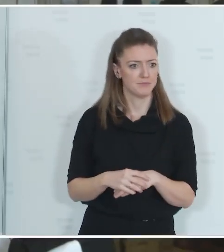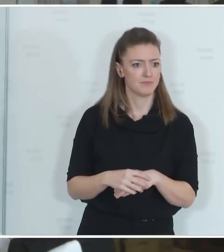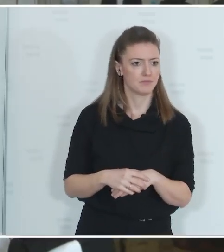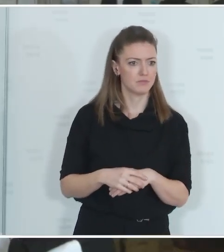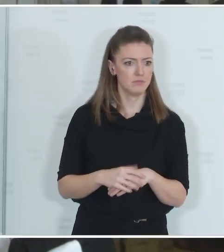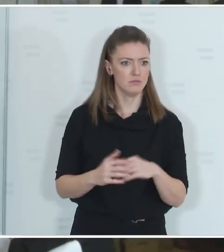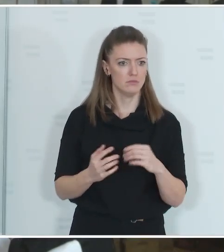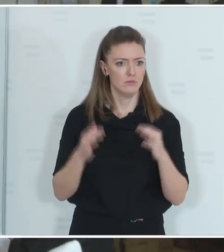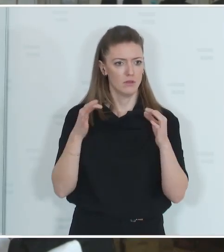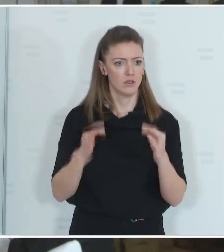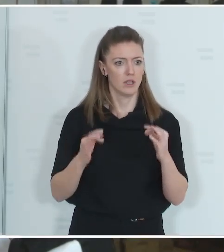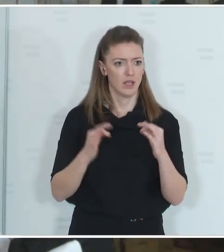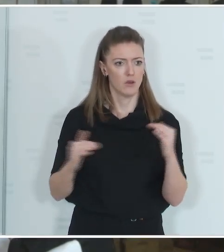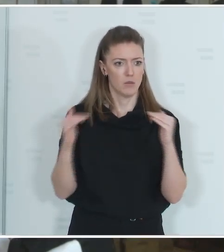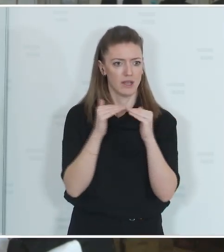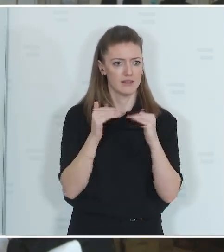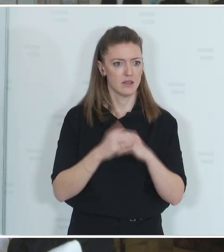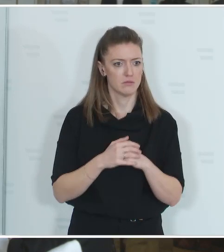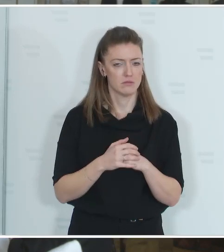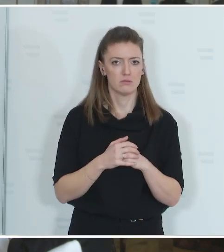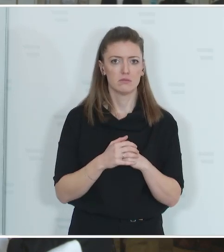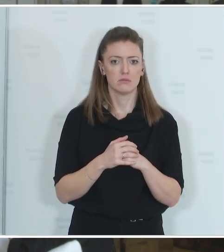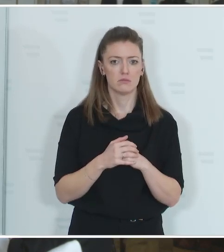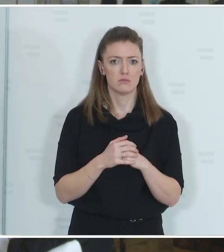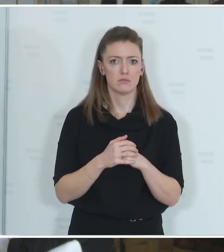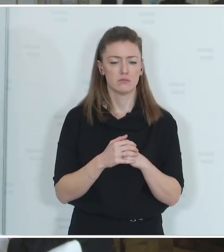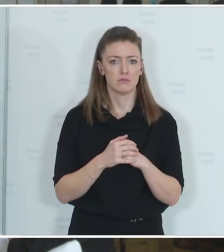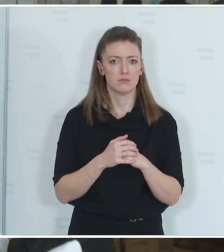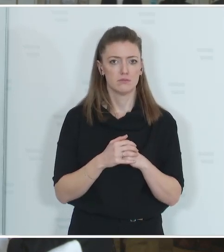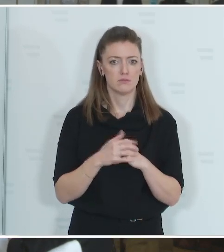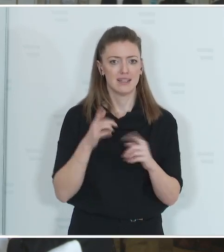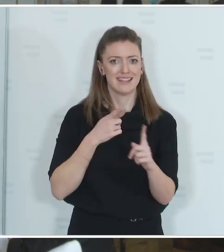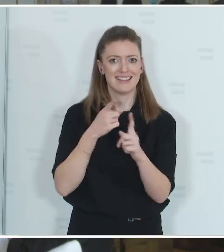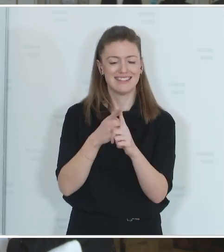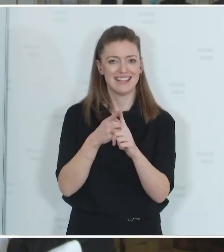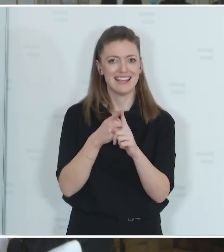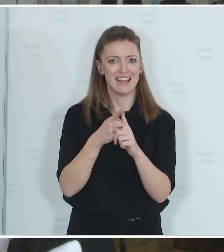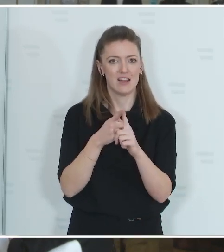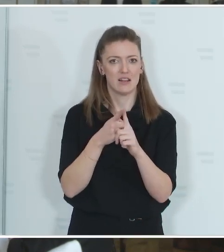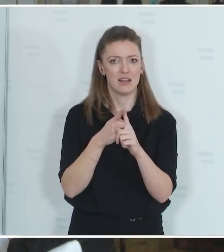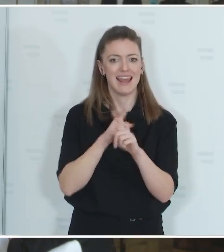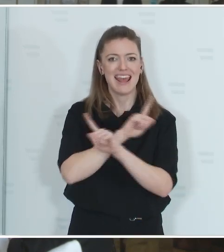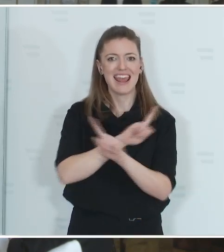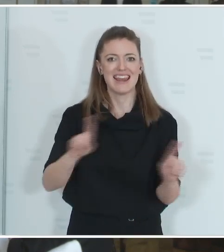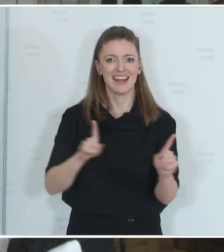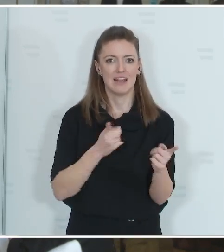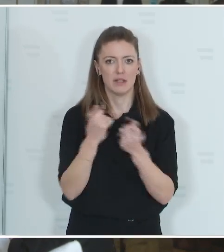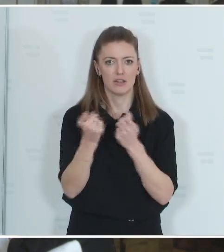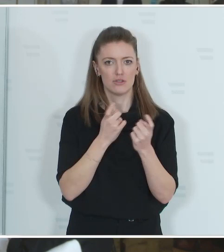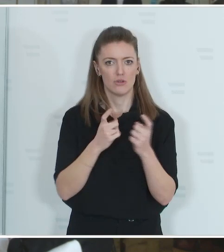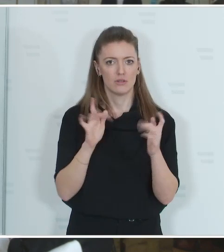Habe ich, glaube ich, gesagt? Doch, ich habe gesagt, das Ziel muss doch sein, die illegale Migration gegen Null zu drängen.